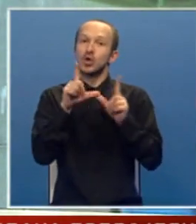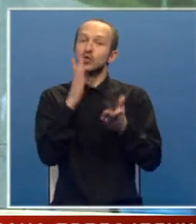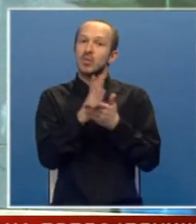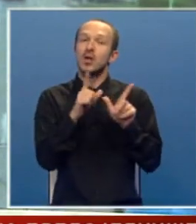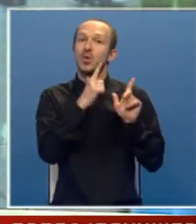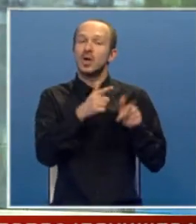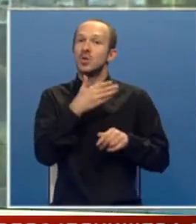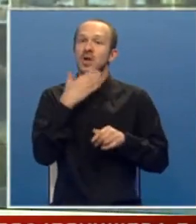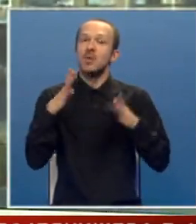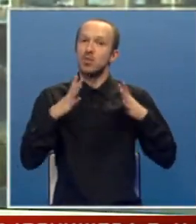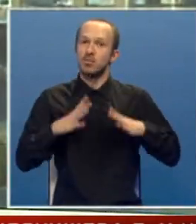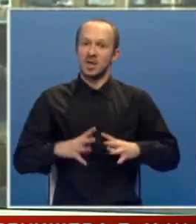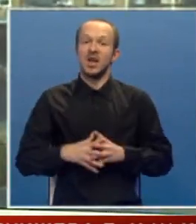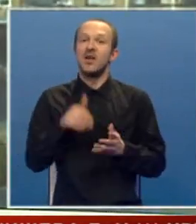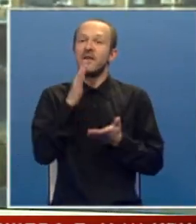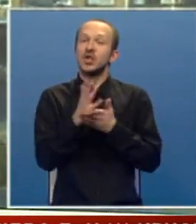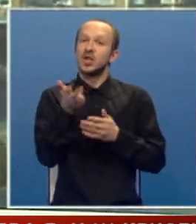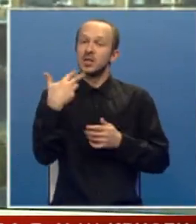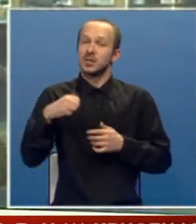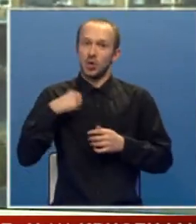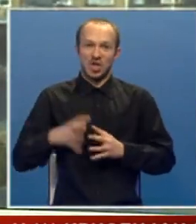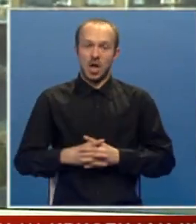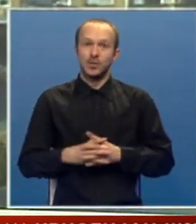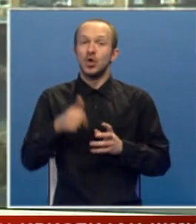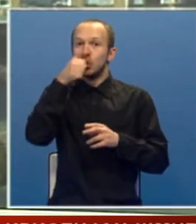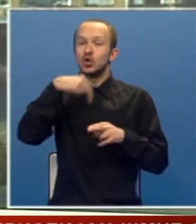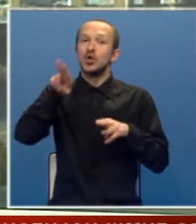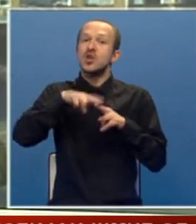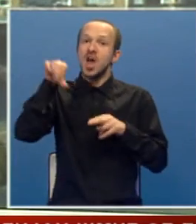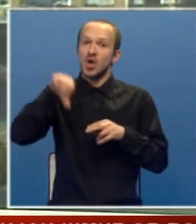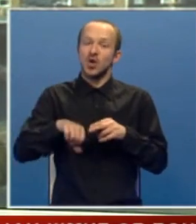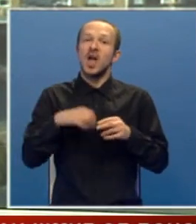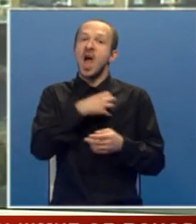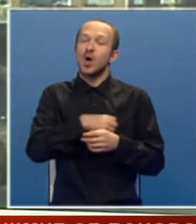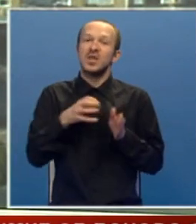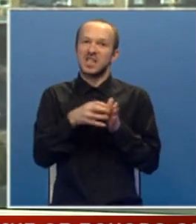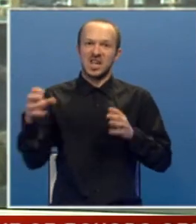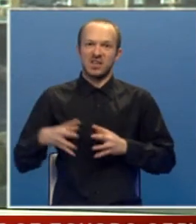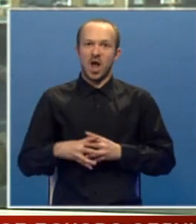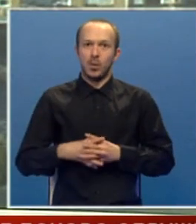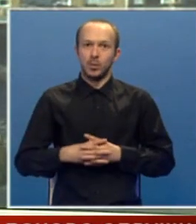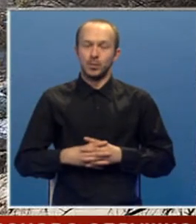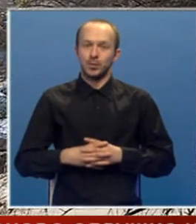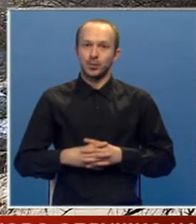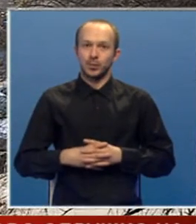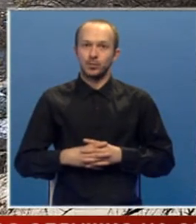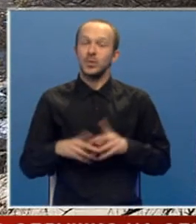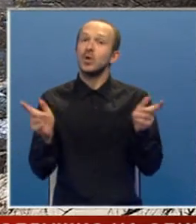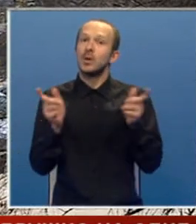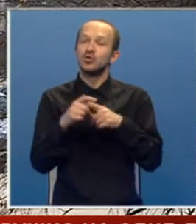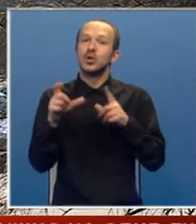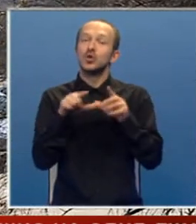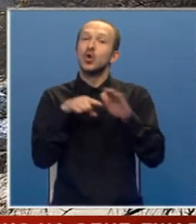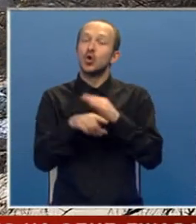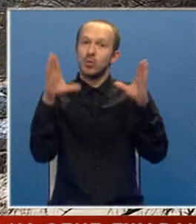bili u ratu nemaju mira već 30 godina i što je najgore, agonija se nastavlja. Uhapšeni